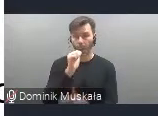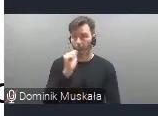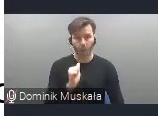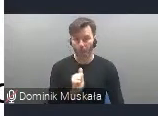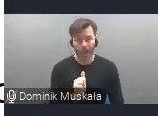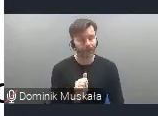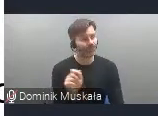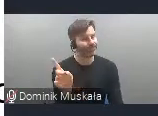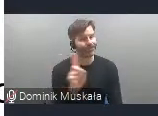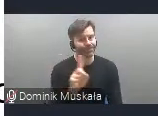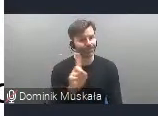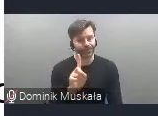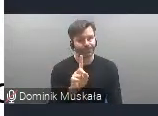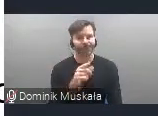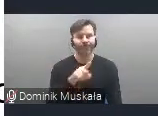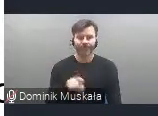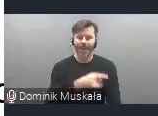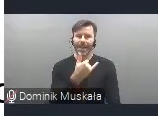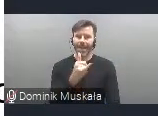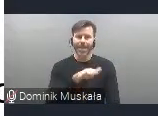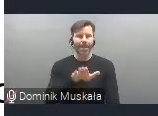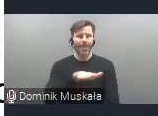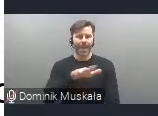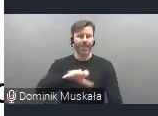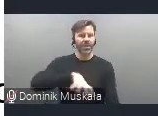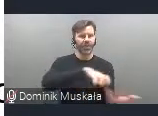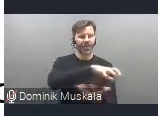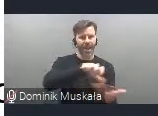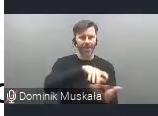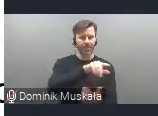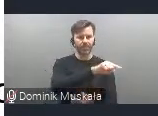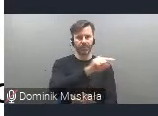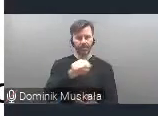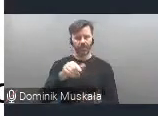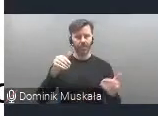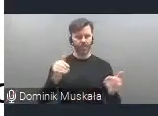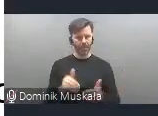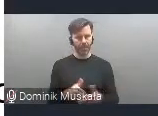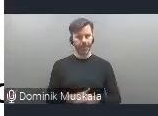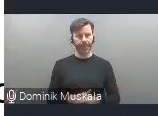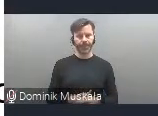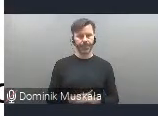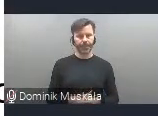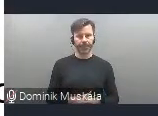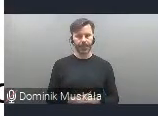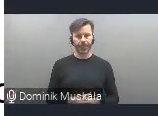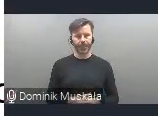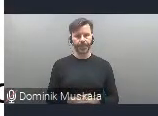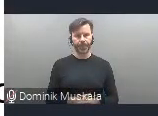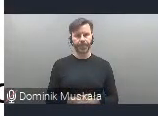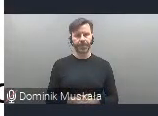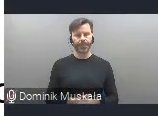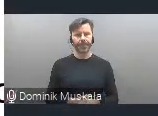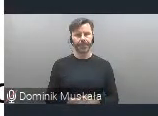tylko również innych miejsc na świecie, czyli tu jest to jako jakość doznań, czyli wszystkie elementy, które wykraczają poza